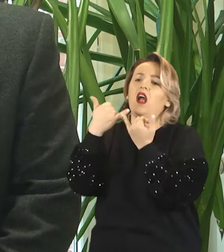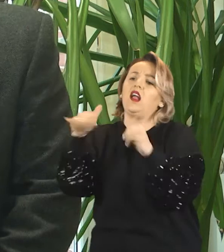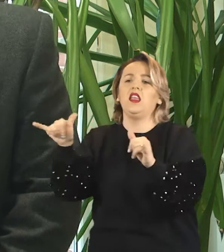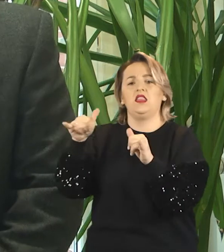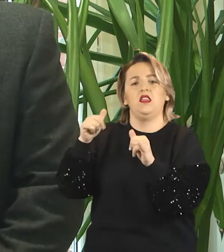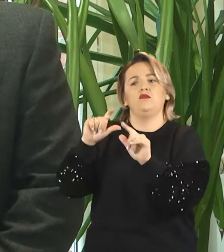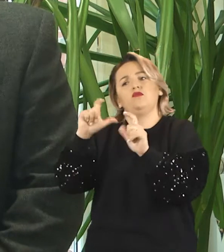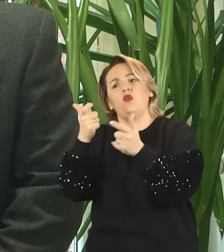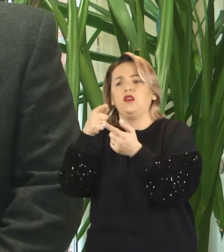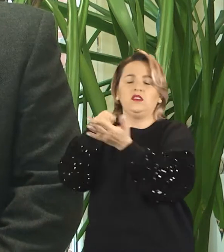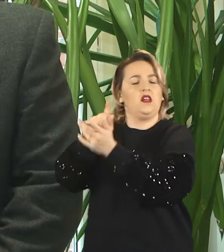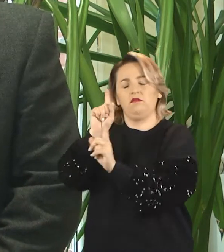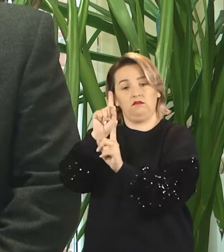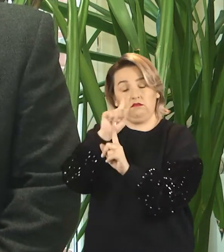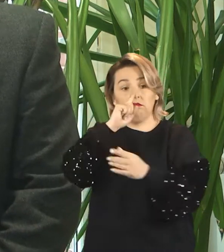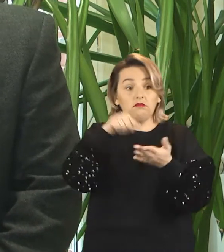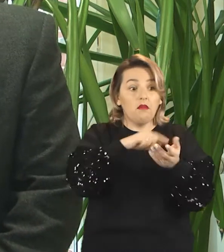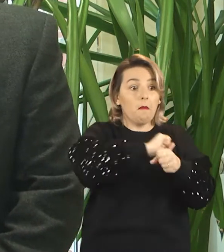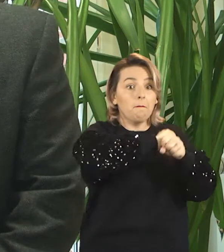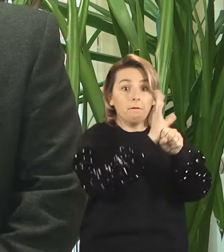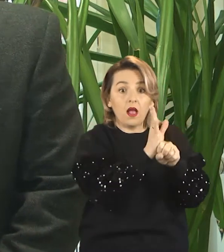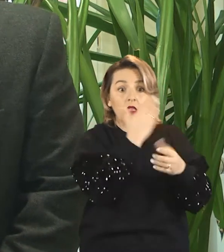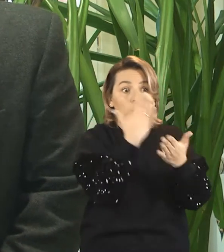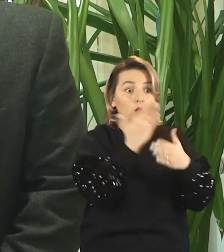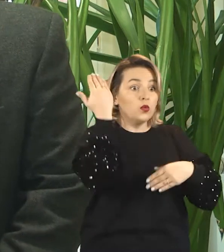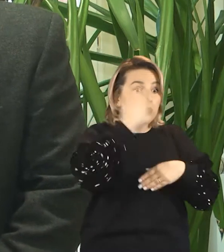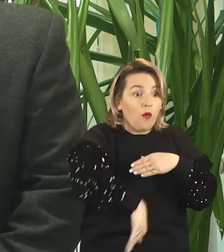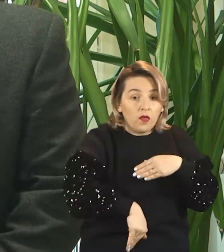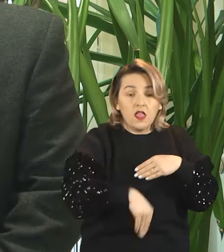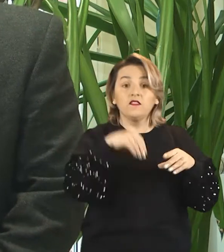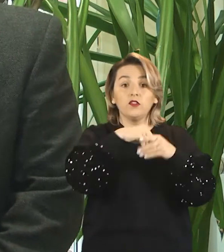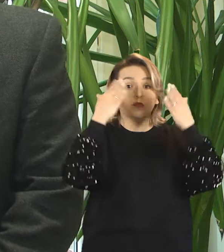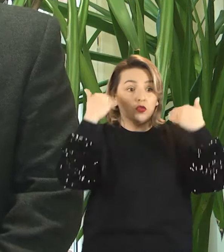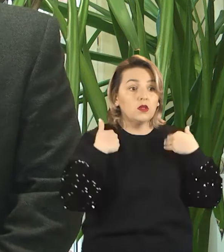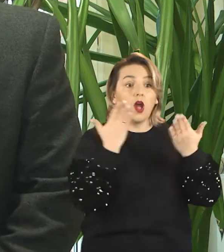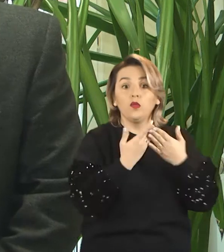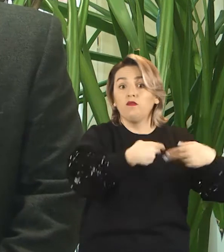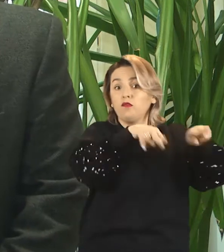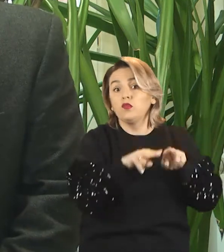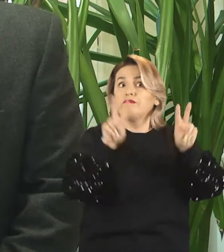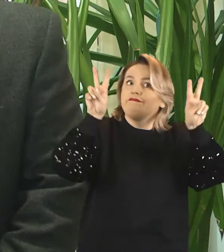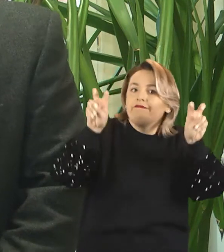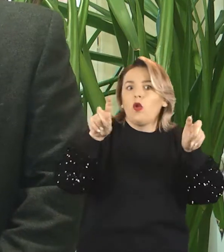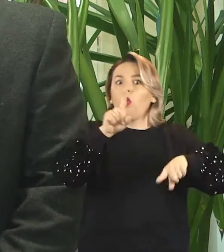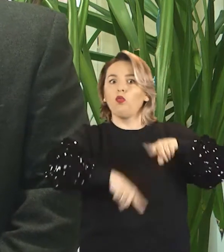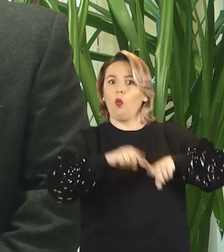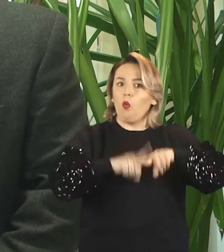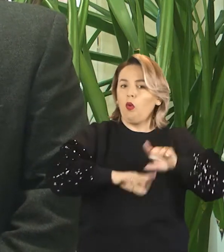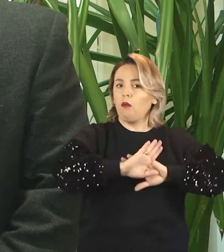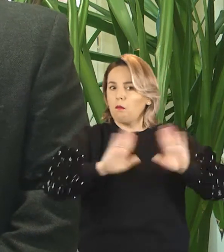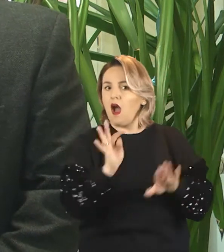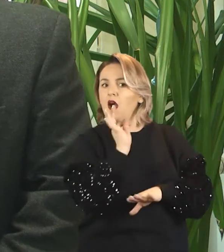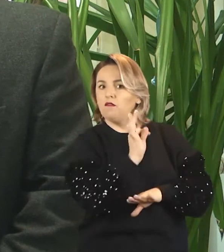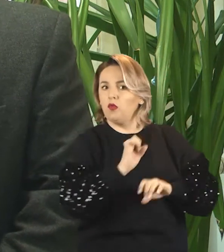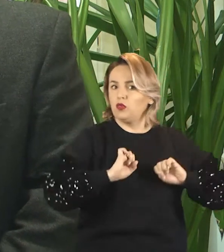ich na inny cel. W momencie, kiedy zakończy się pandemia, szpital wróci do normalnej działalności. Szpital